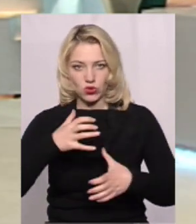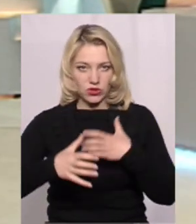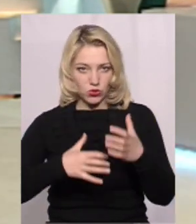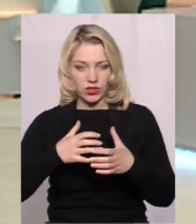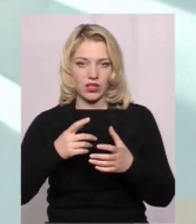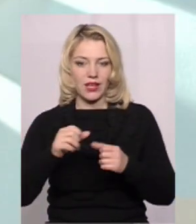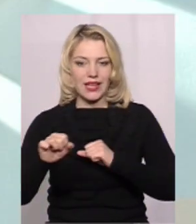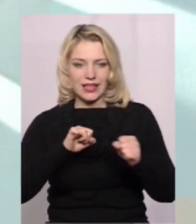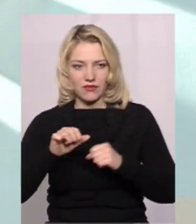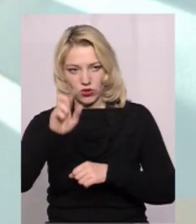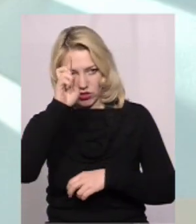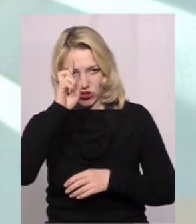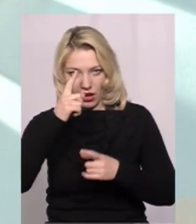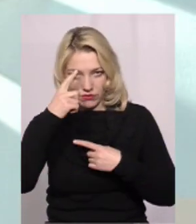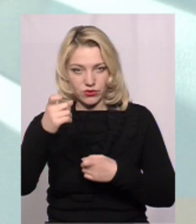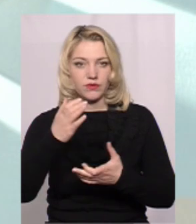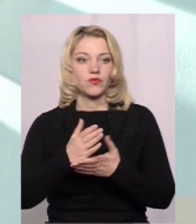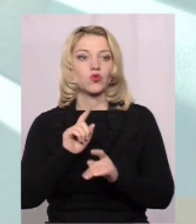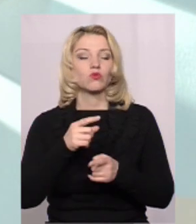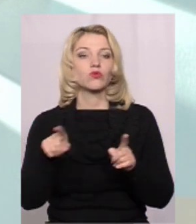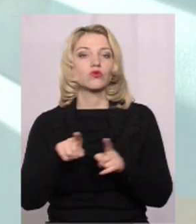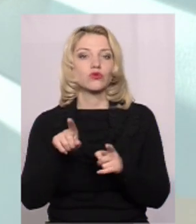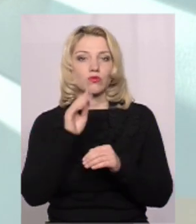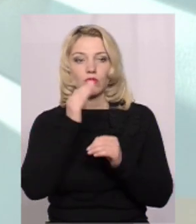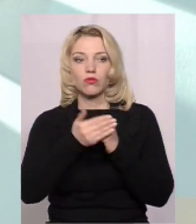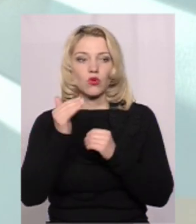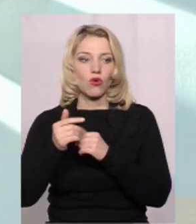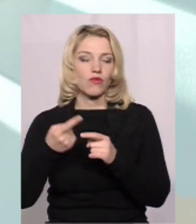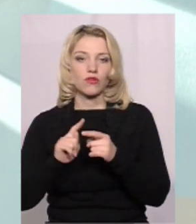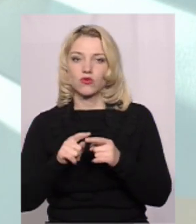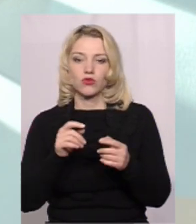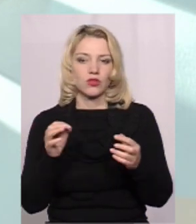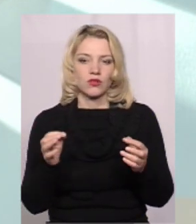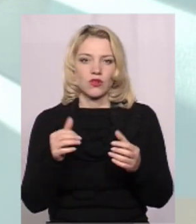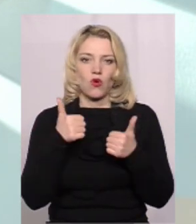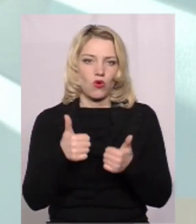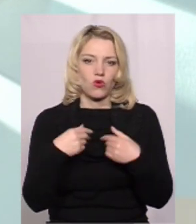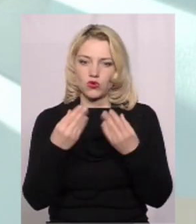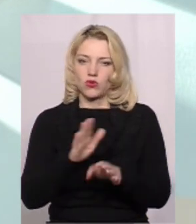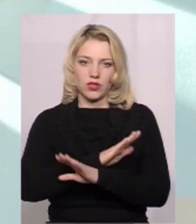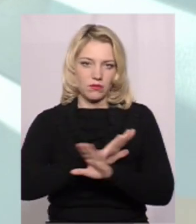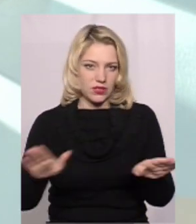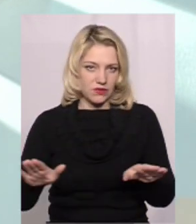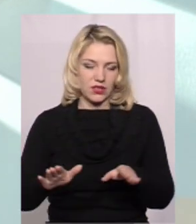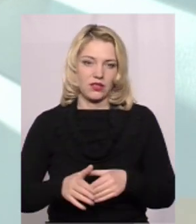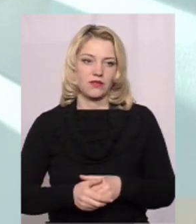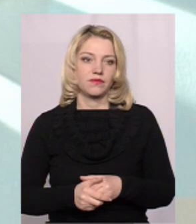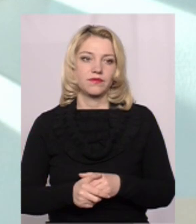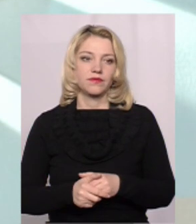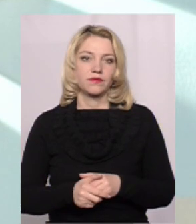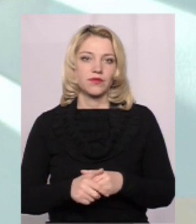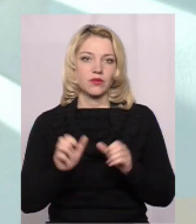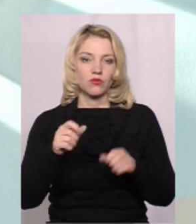керівництво в державі Тому що приховування воно ніколи ні до чого хорошого не призвело Як ми